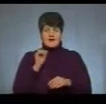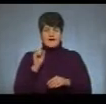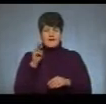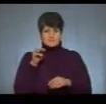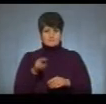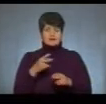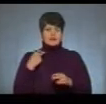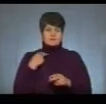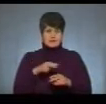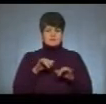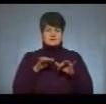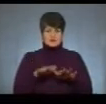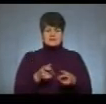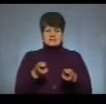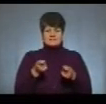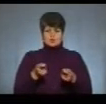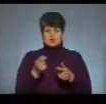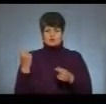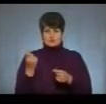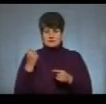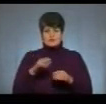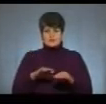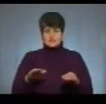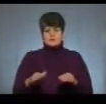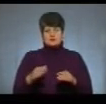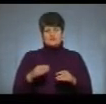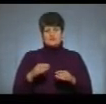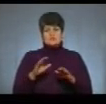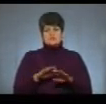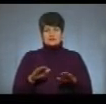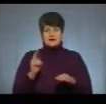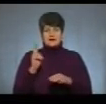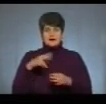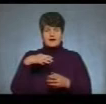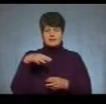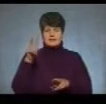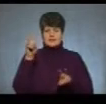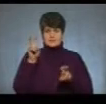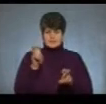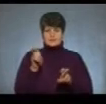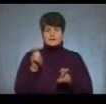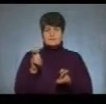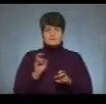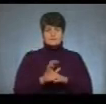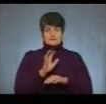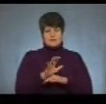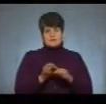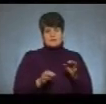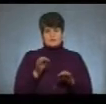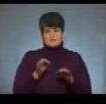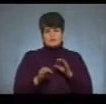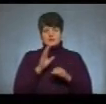кримінальному провадженні стосовно завідувача господарством дитячого садка «Калинонька», яка виконувала також обов'язки комірника, скерували до суду.